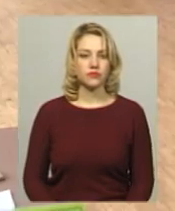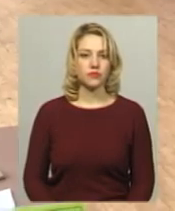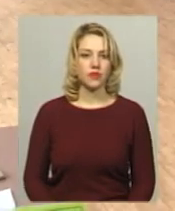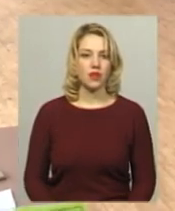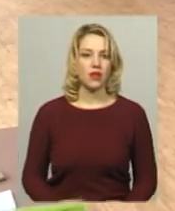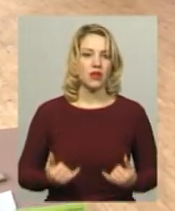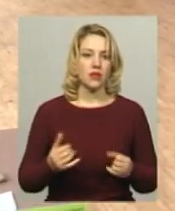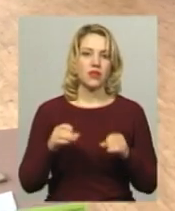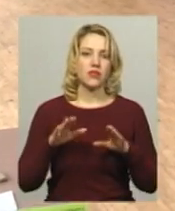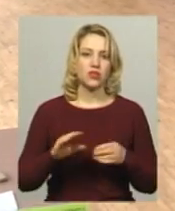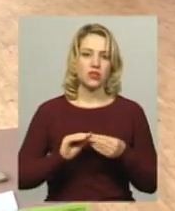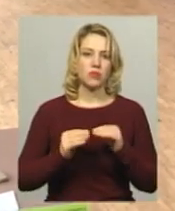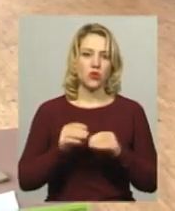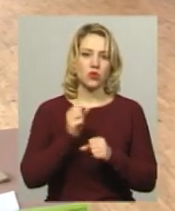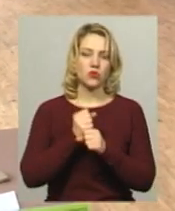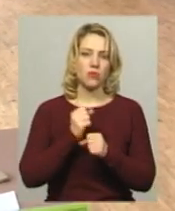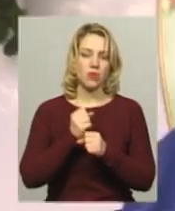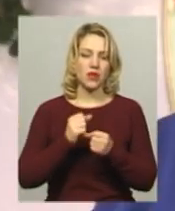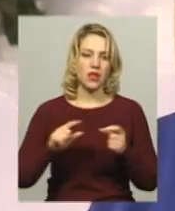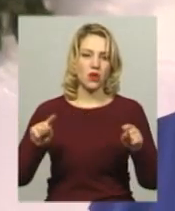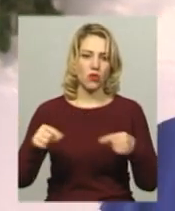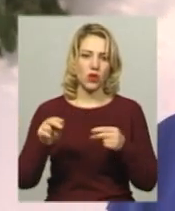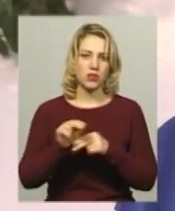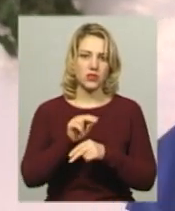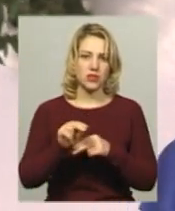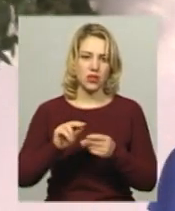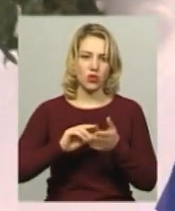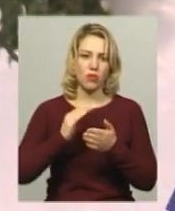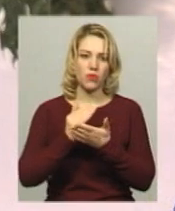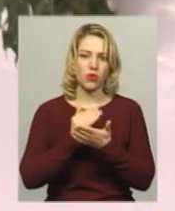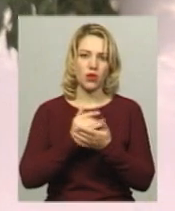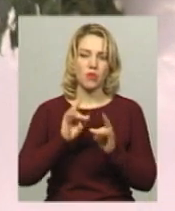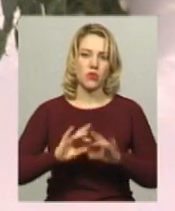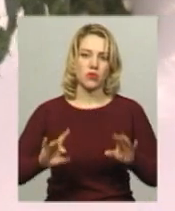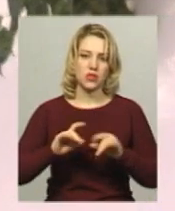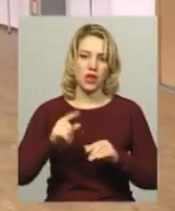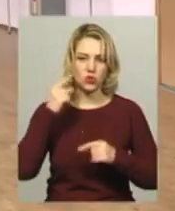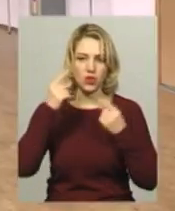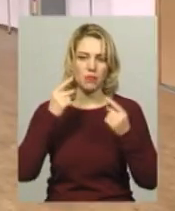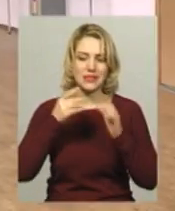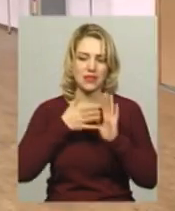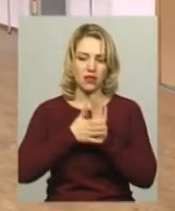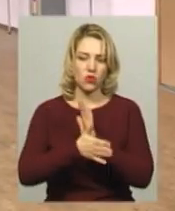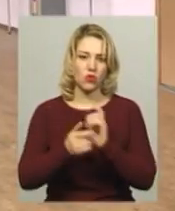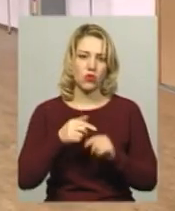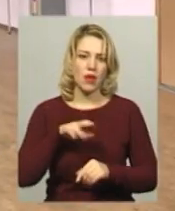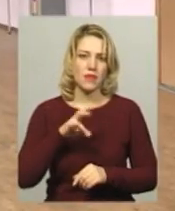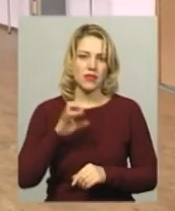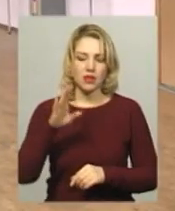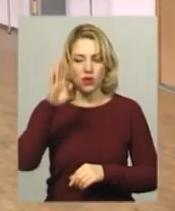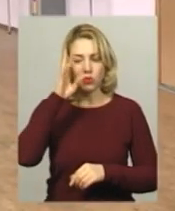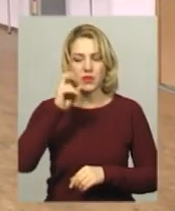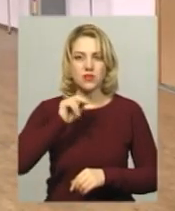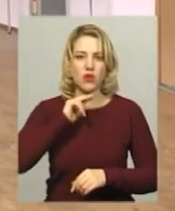Для вирішення проблеми розробили корекційну програму, розповідає практичний психолог у загальноосвітній школі номер один Катерина Панкіна. Каже, хлопець на